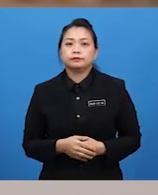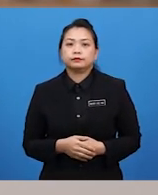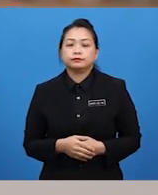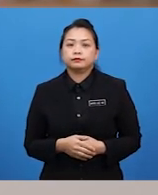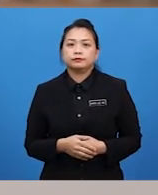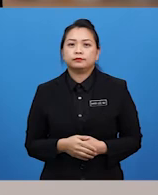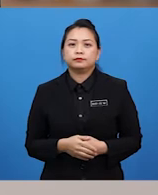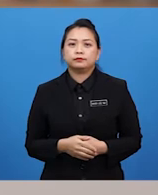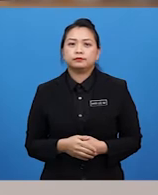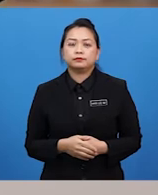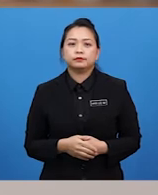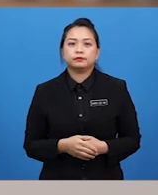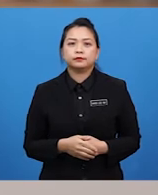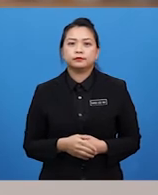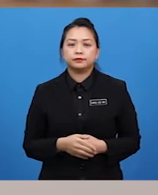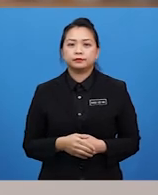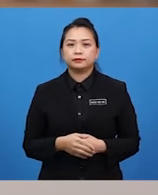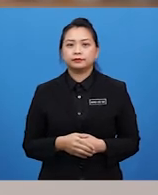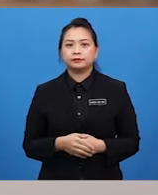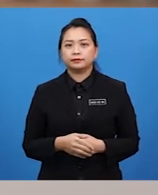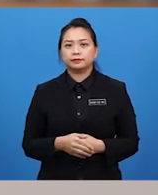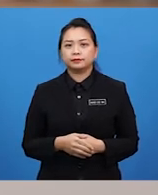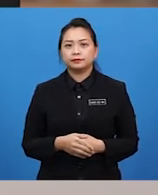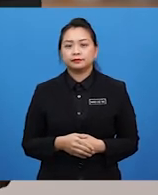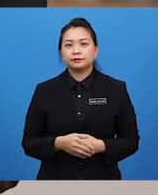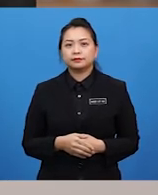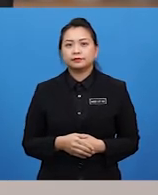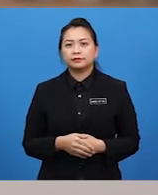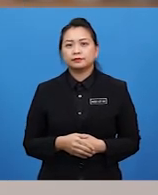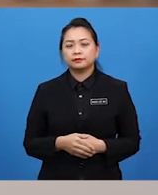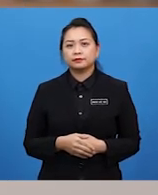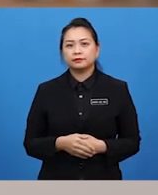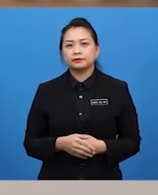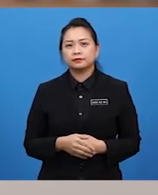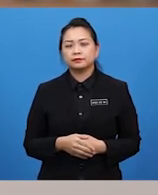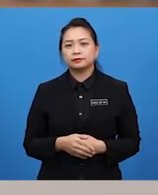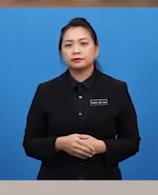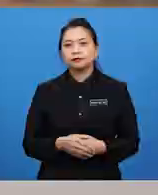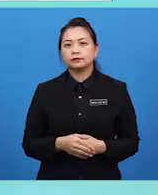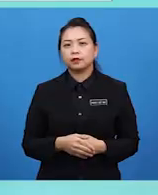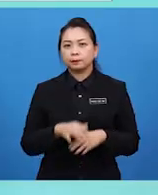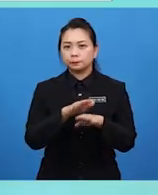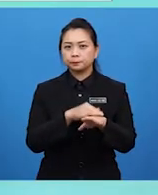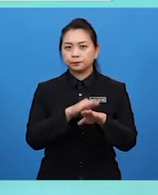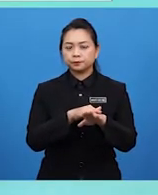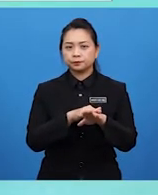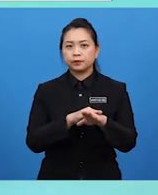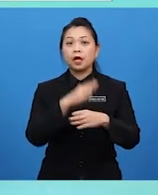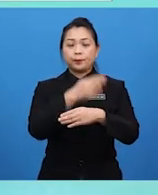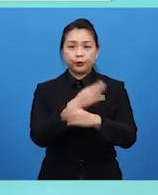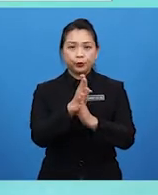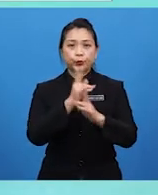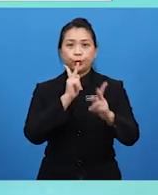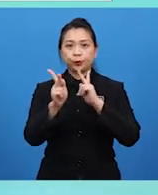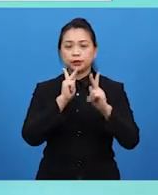Cikgu Don? Alah, macam kita memujuk isteri-isteri kita. Betul ke, Cikgu Don? Macam itu pemujukan. Ya. Kerana pemujukan itu adalah salah satu